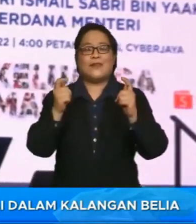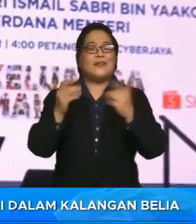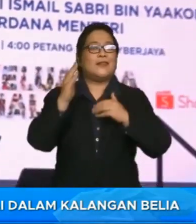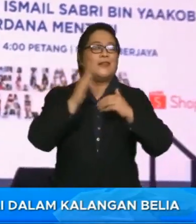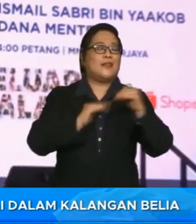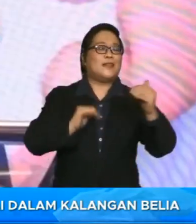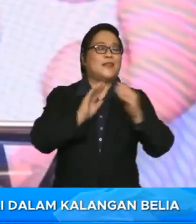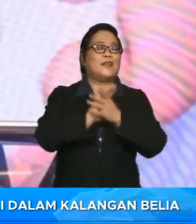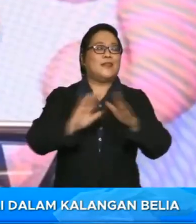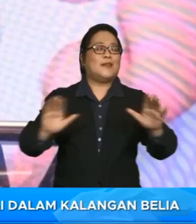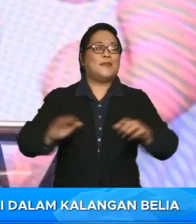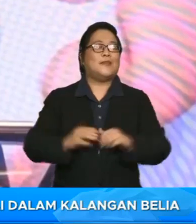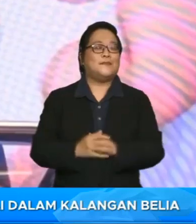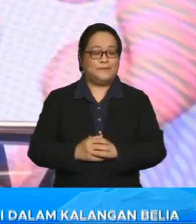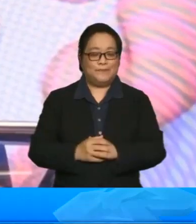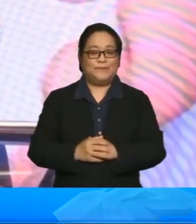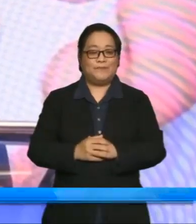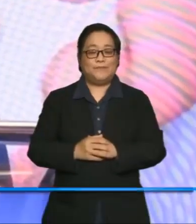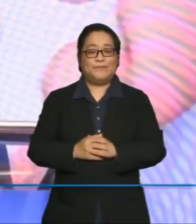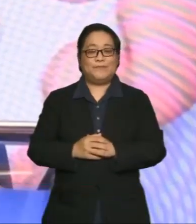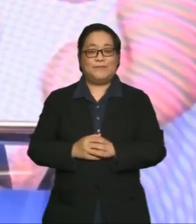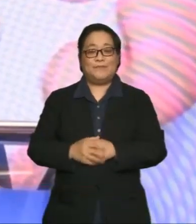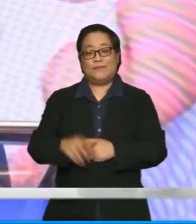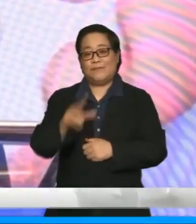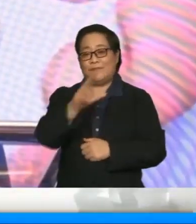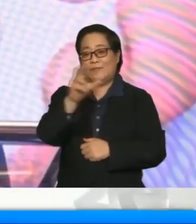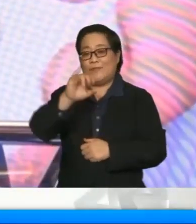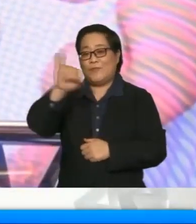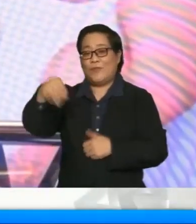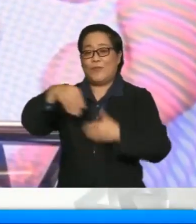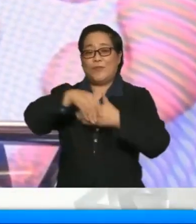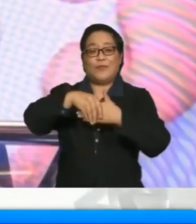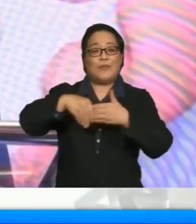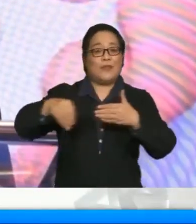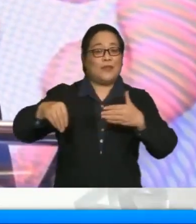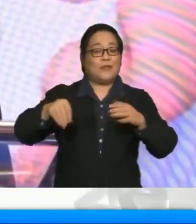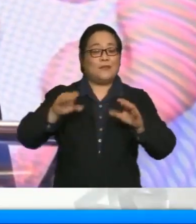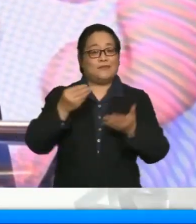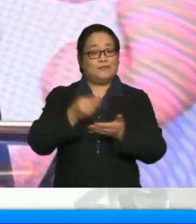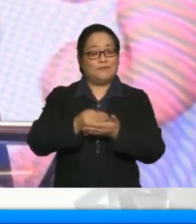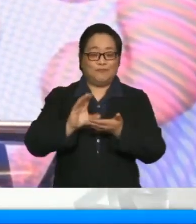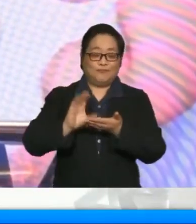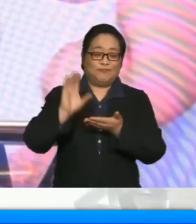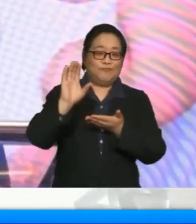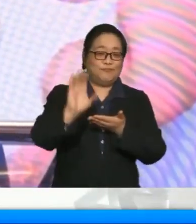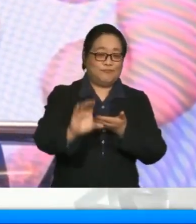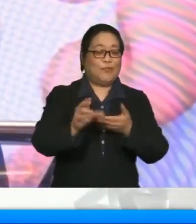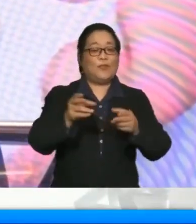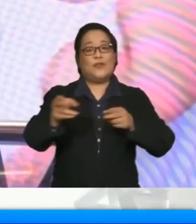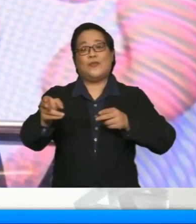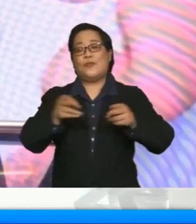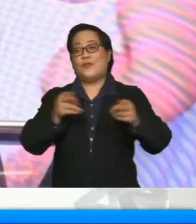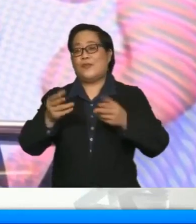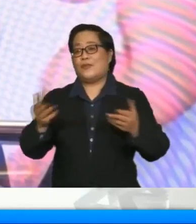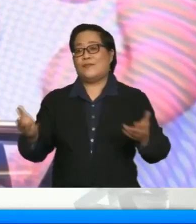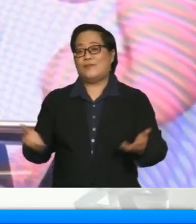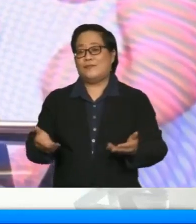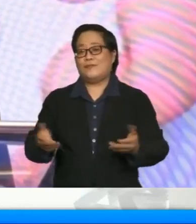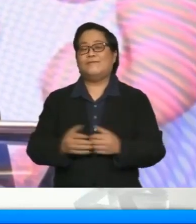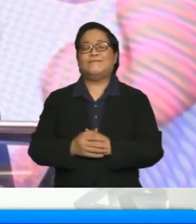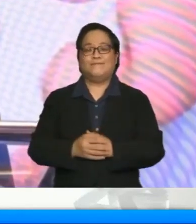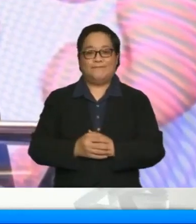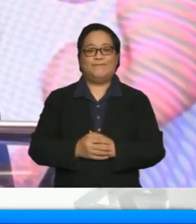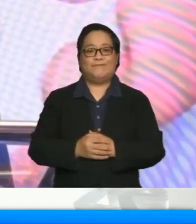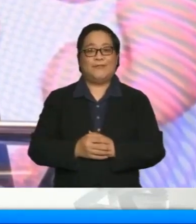lebih selamat. Sebanyak RM300 juta diperuntukkan bagi inisiatif ini dan